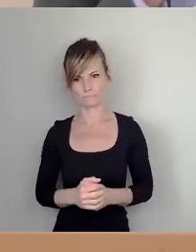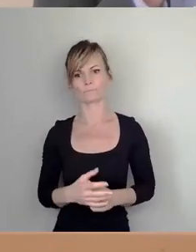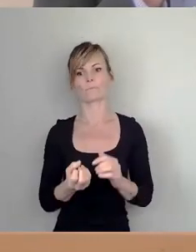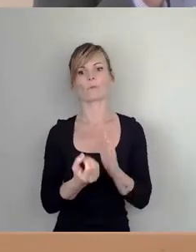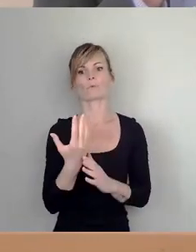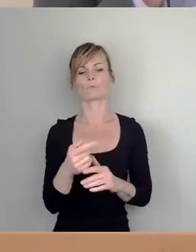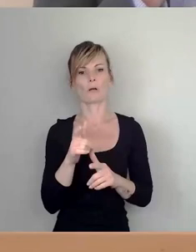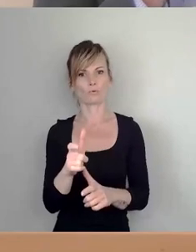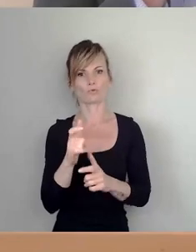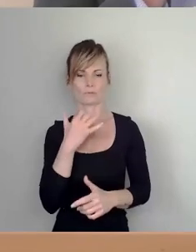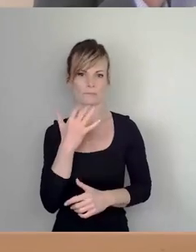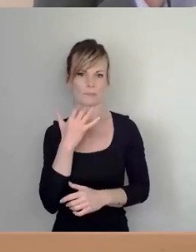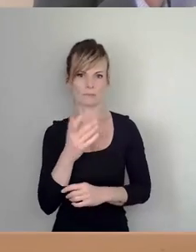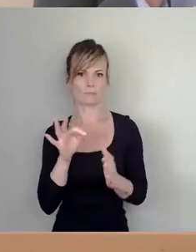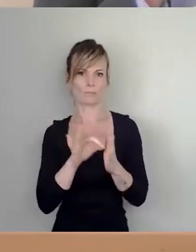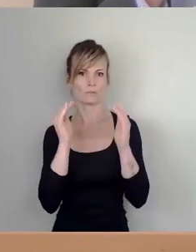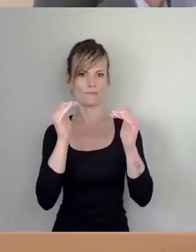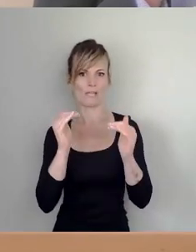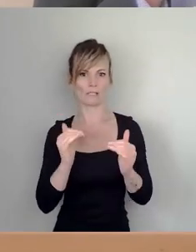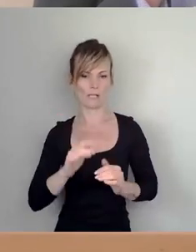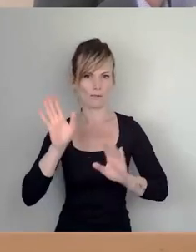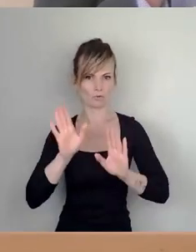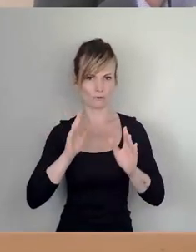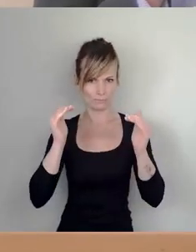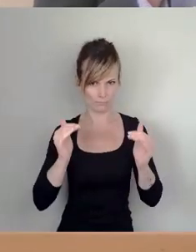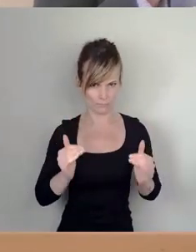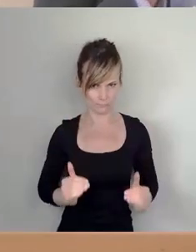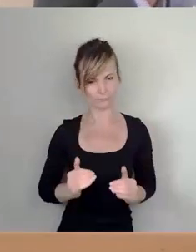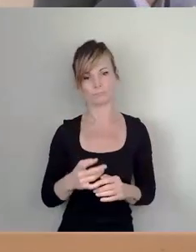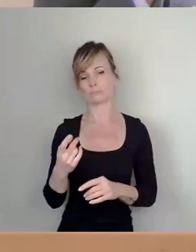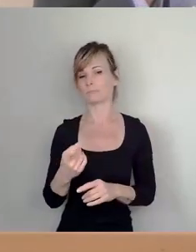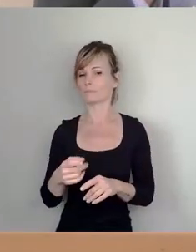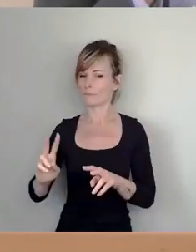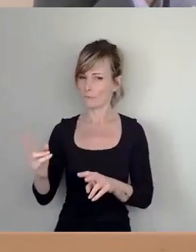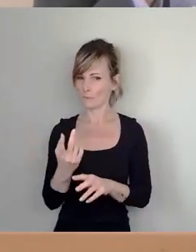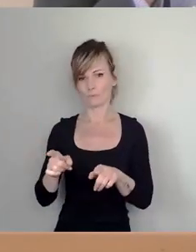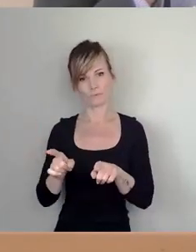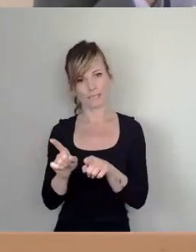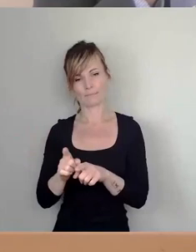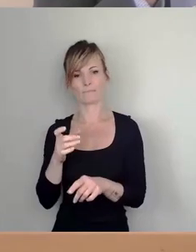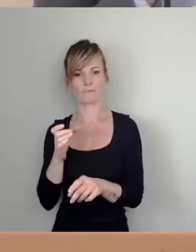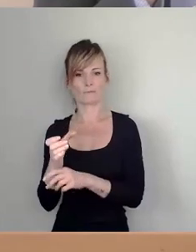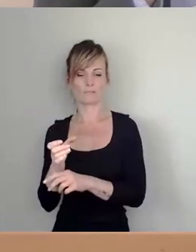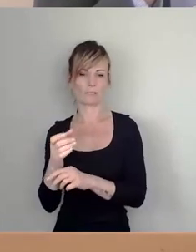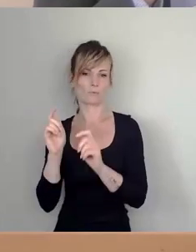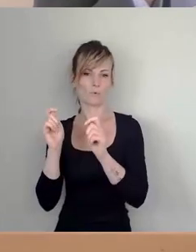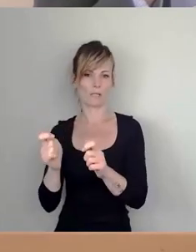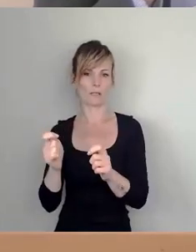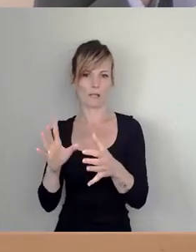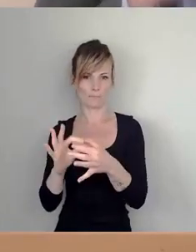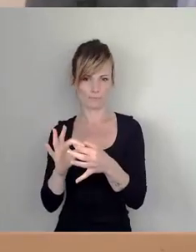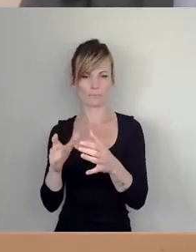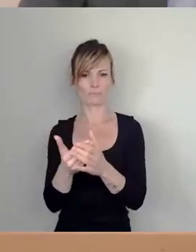Kulturausschussbericht punktweise abstimmen, der identisch ist mit dem Ersetzungsantrag. Und deshalb rufe ich